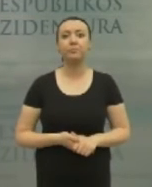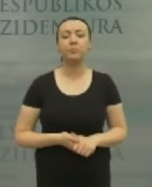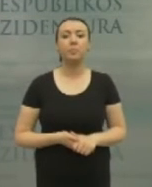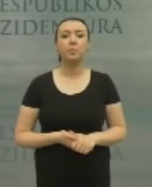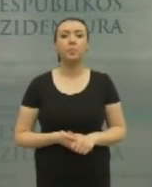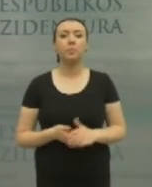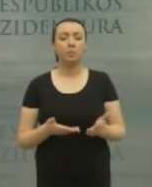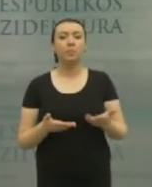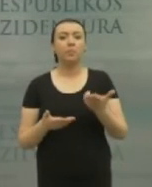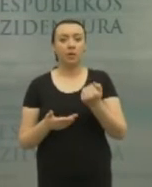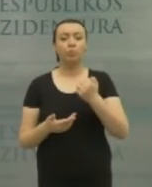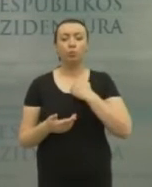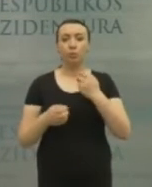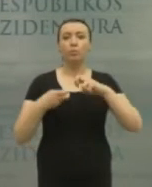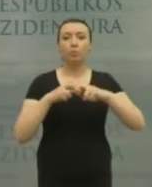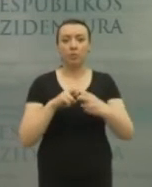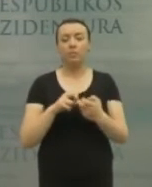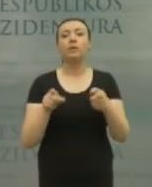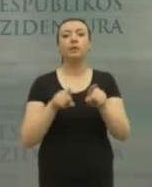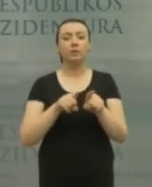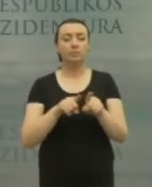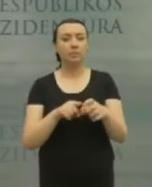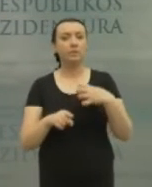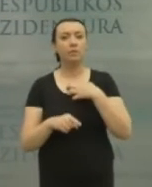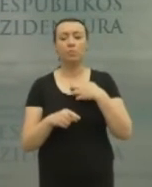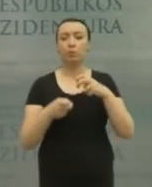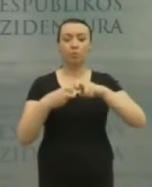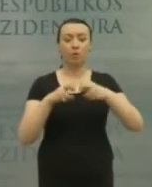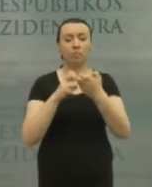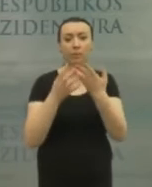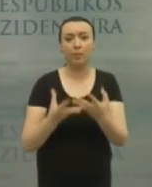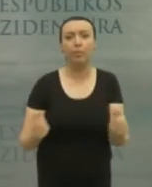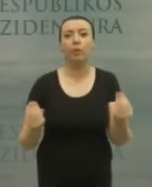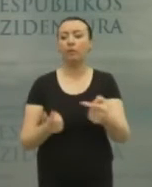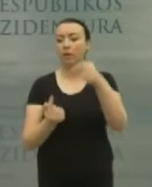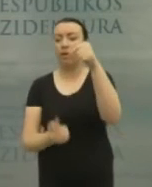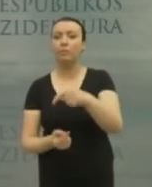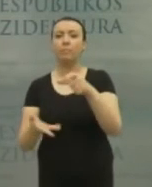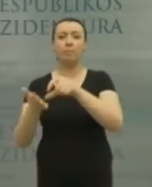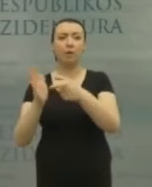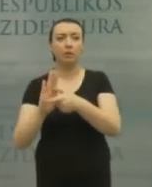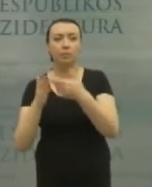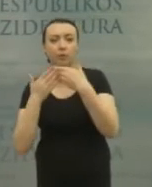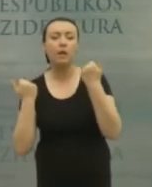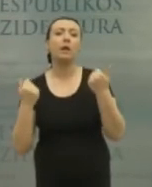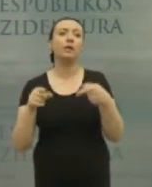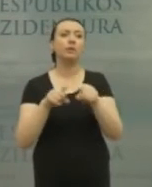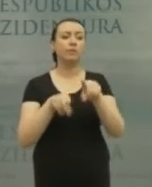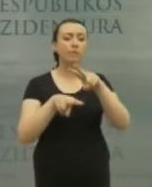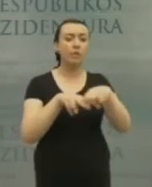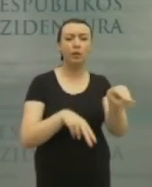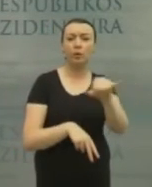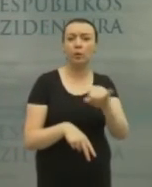yra reali problema, kurią reikia spręsti čia ir dabar, kadangi nei tinkamų patalpų, nei tinkamų netgi parinktų